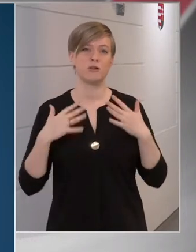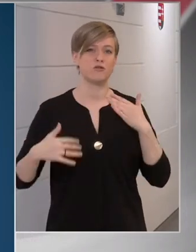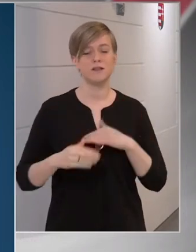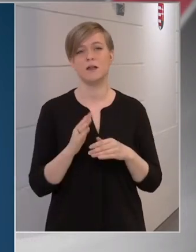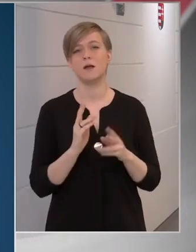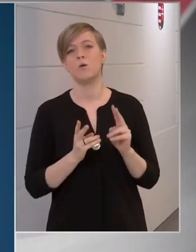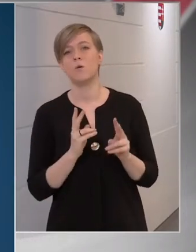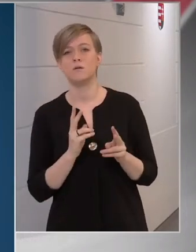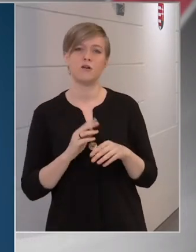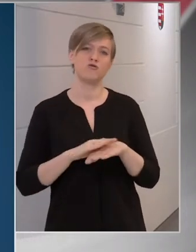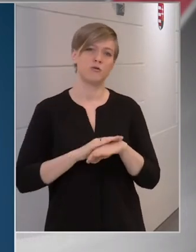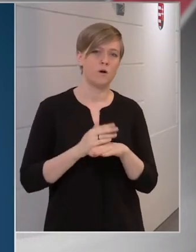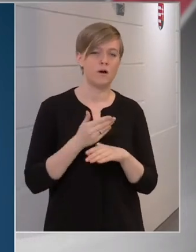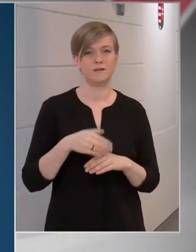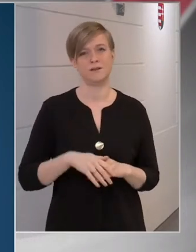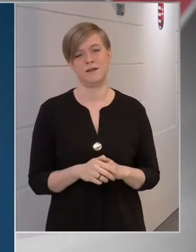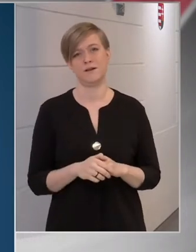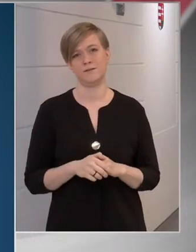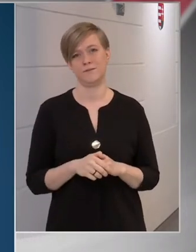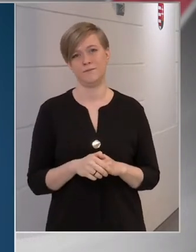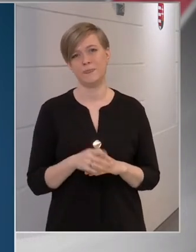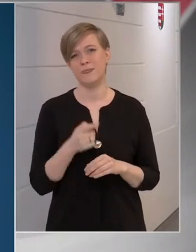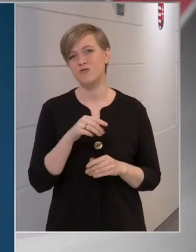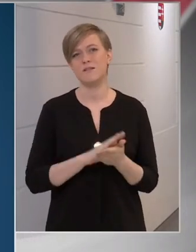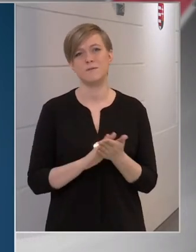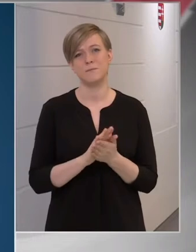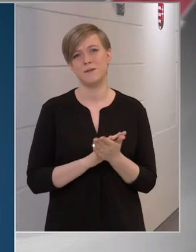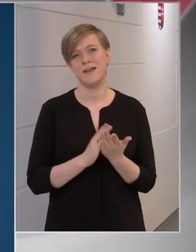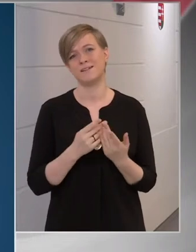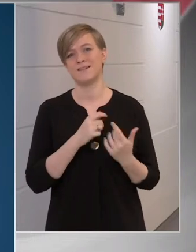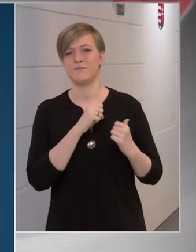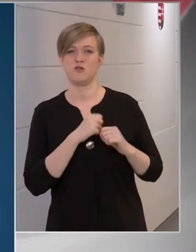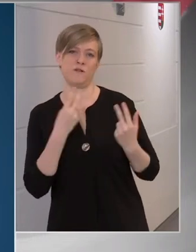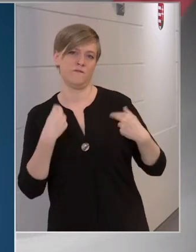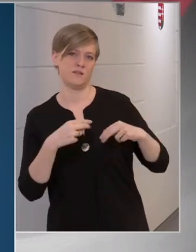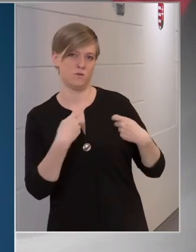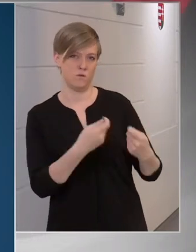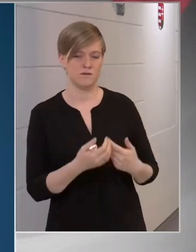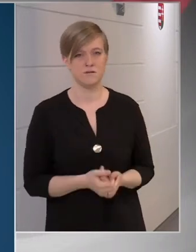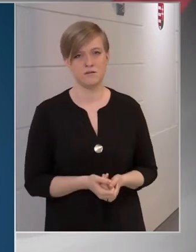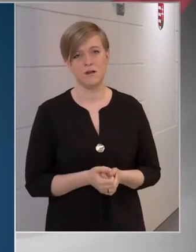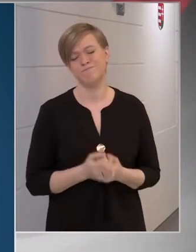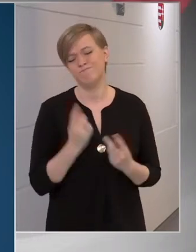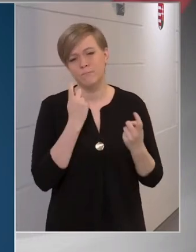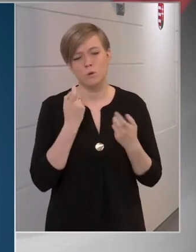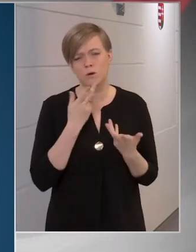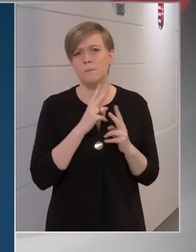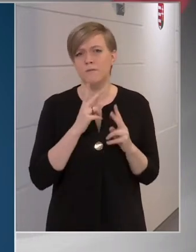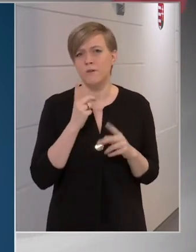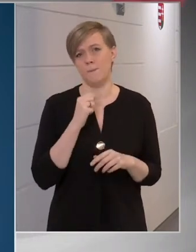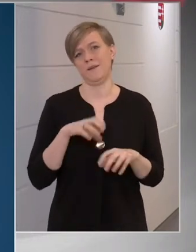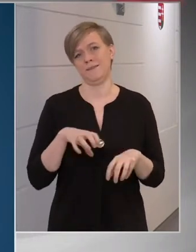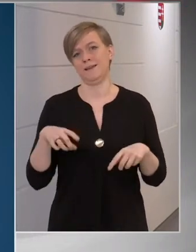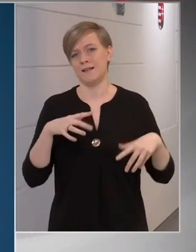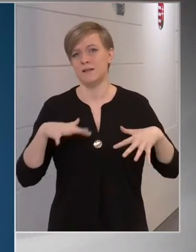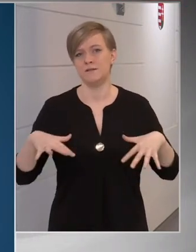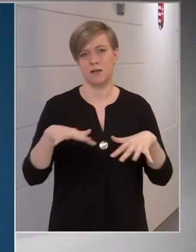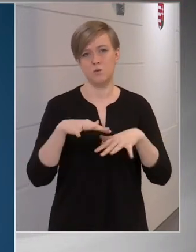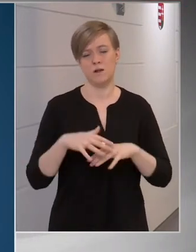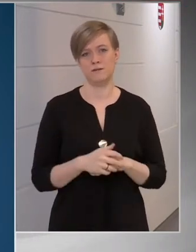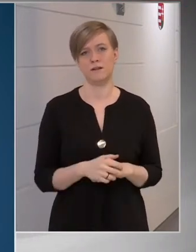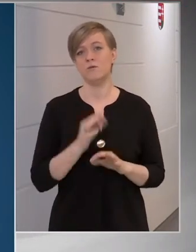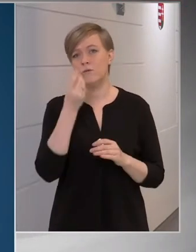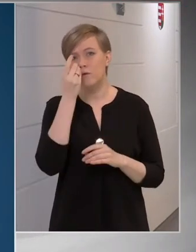miként, és hogyan simogatták, és ő ezt milyen szívesen viszonozta. Tehát úgy gondolom, hogy van mit tenni ezen a területen.